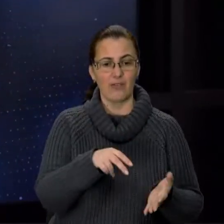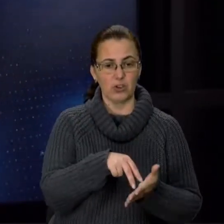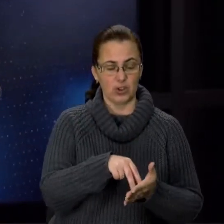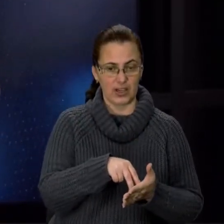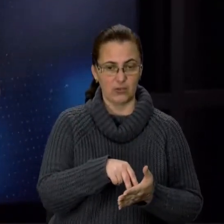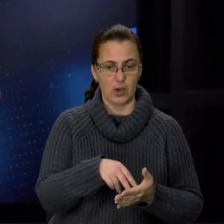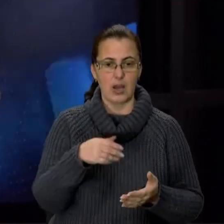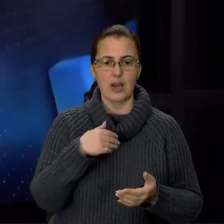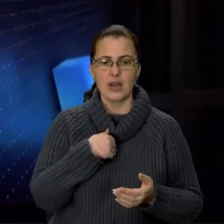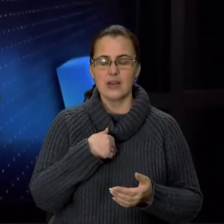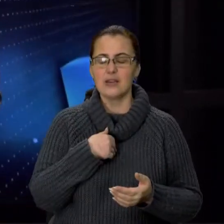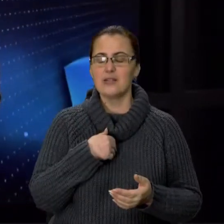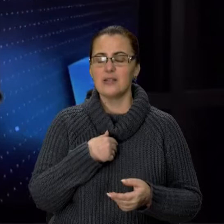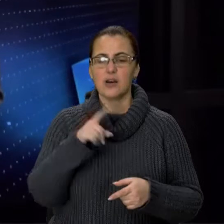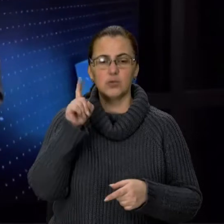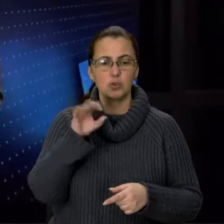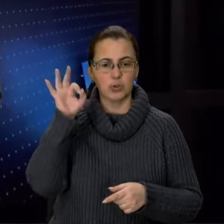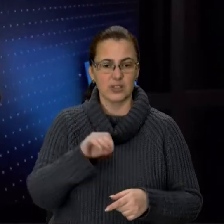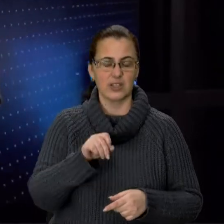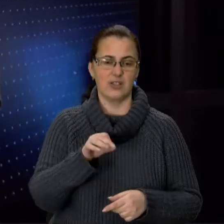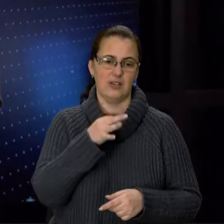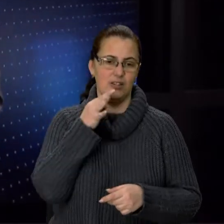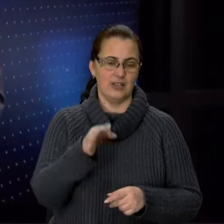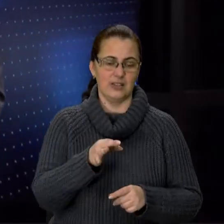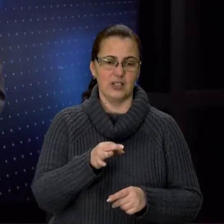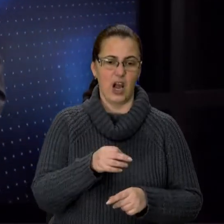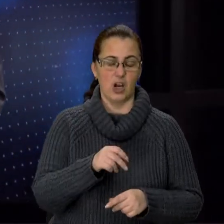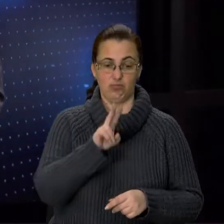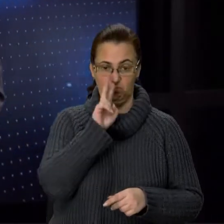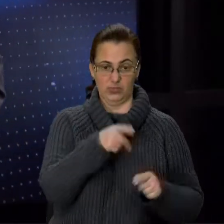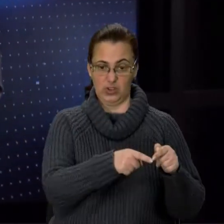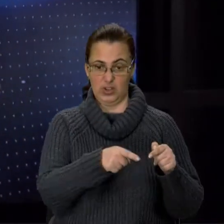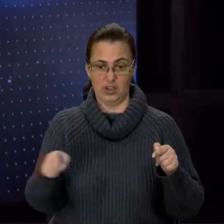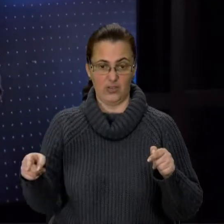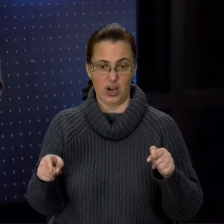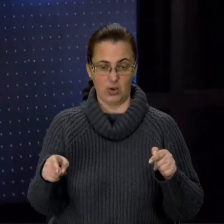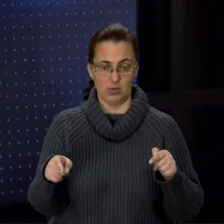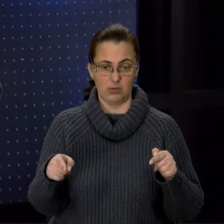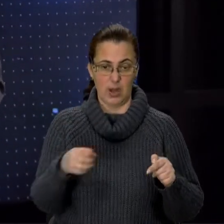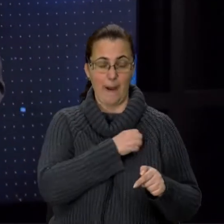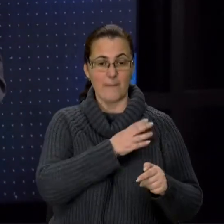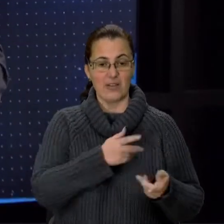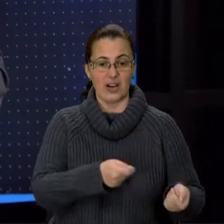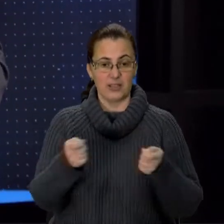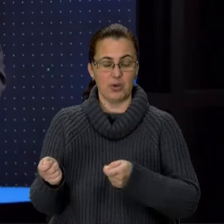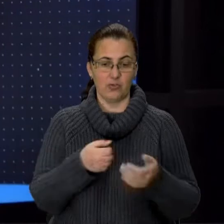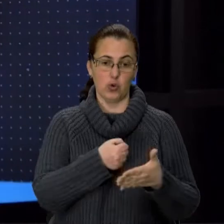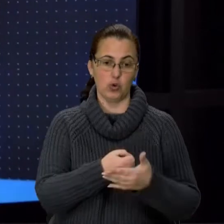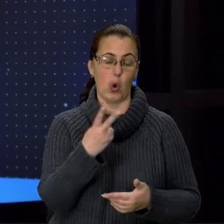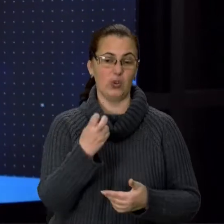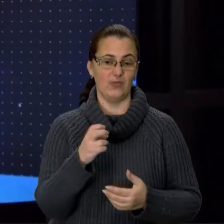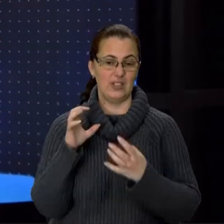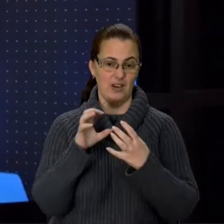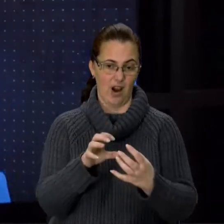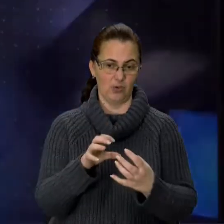зобов'язанням, що приватні перевізники протягом двох років забезпечують місту мінімум 100-200 від потреби. Тобто, до 200 автобусів, аби було деєм